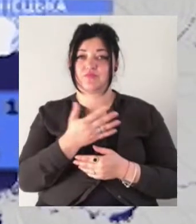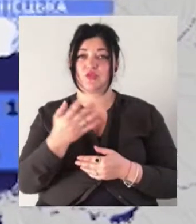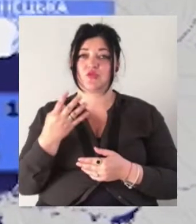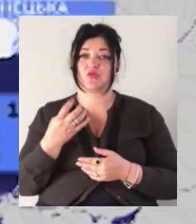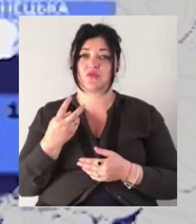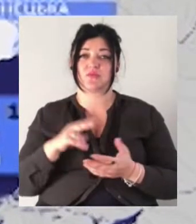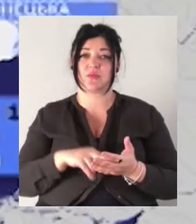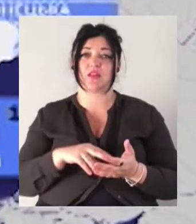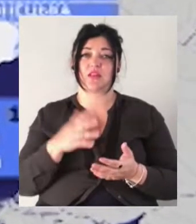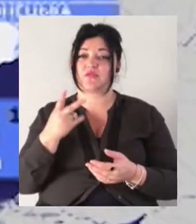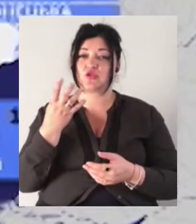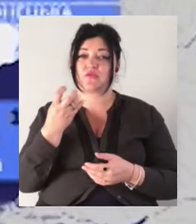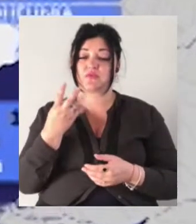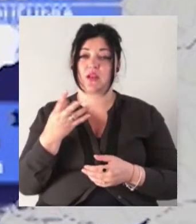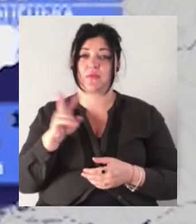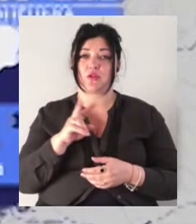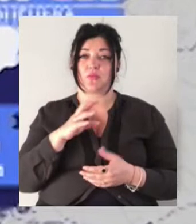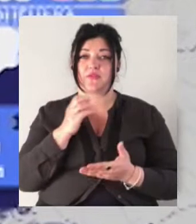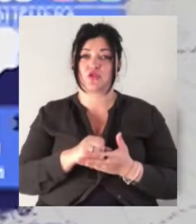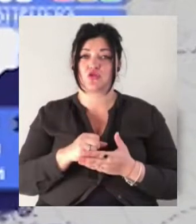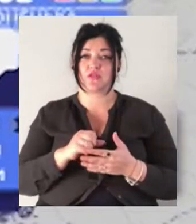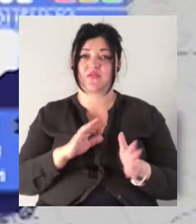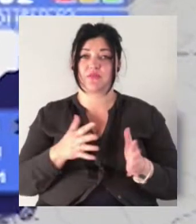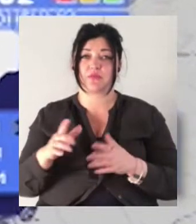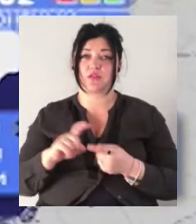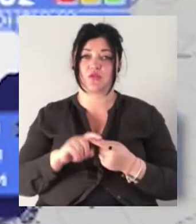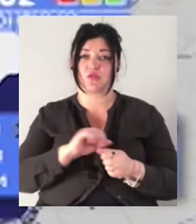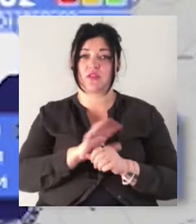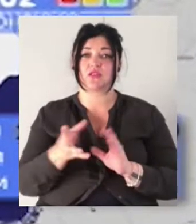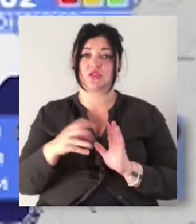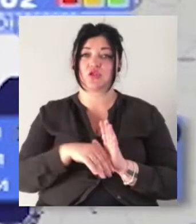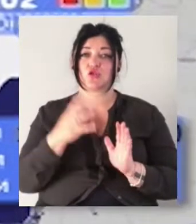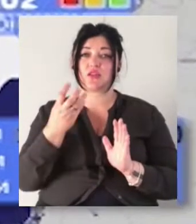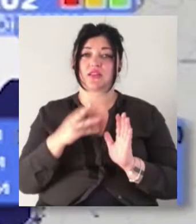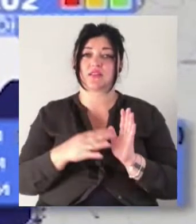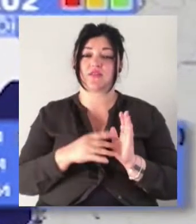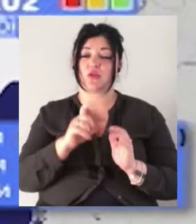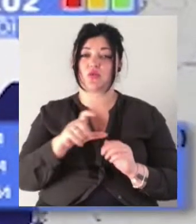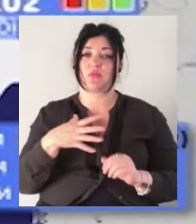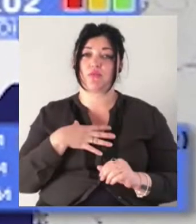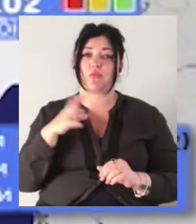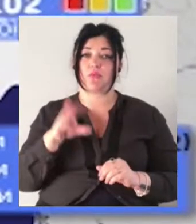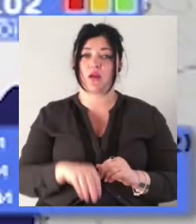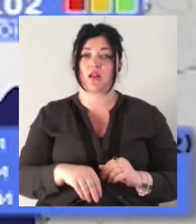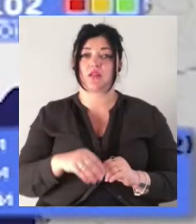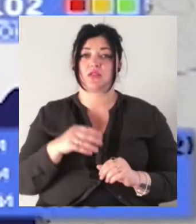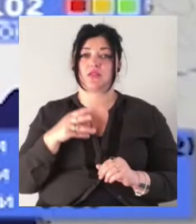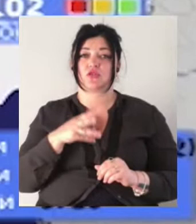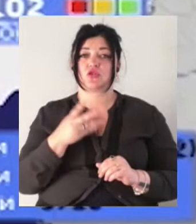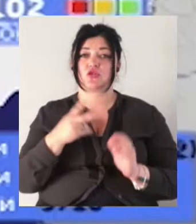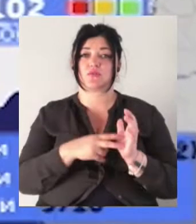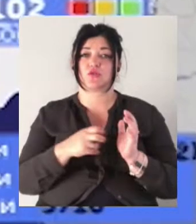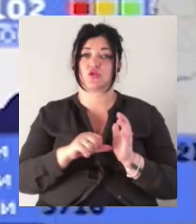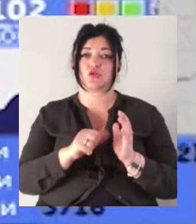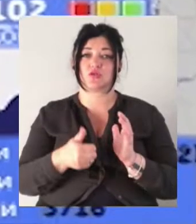підтверджених випадків COVID-19. З них 439 людей померли. 3 716 пацієнтів